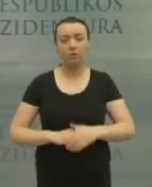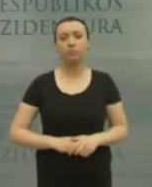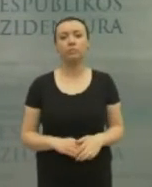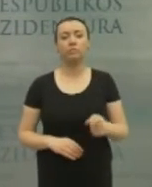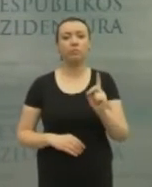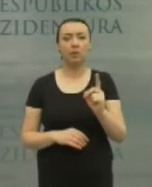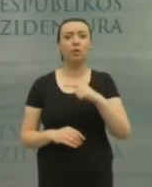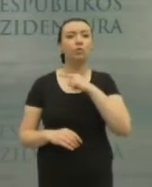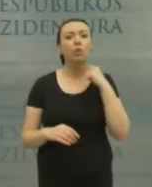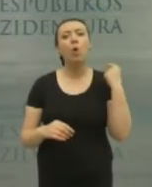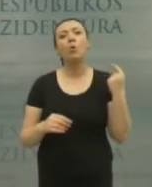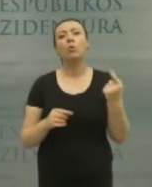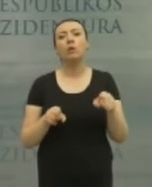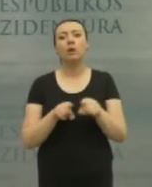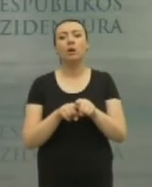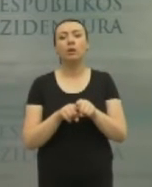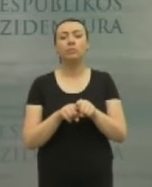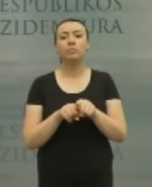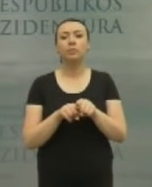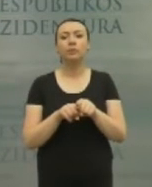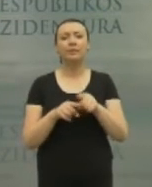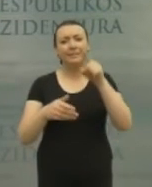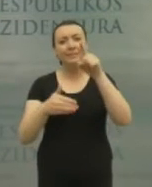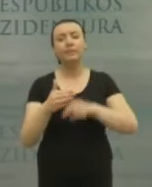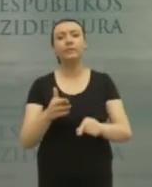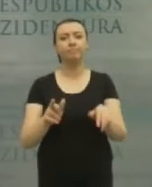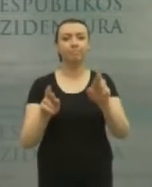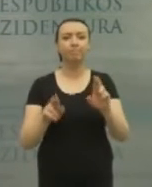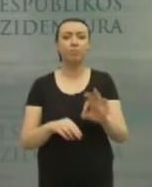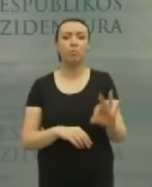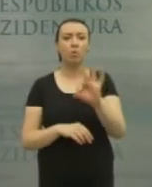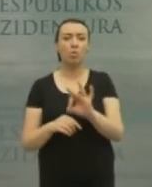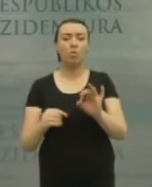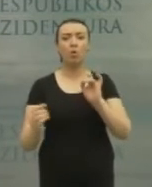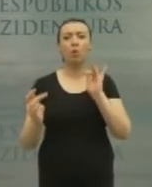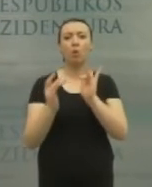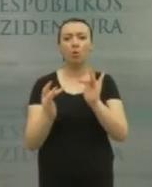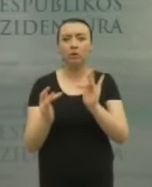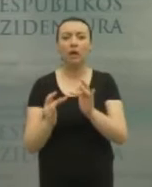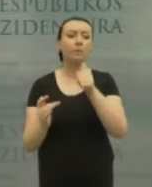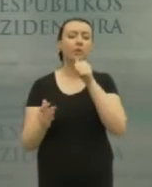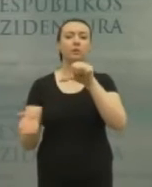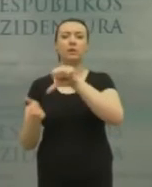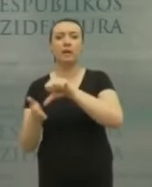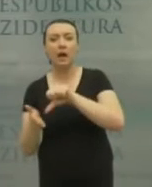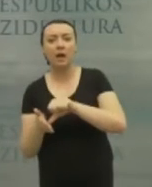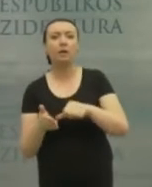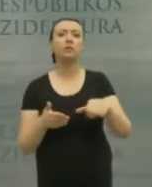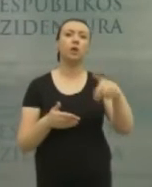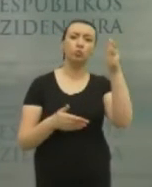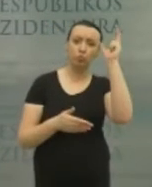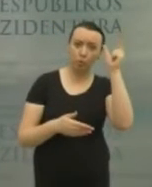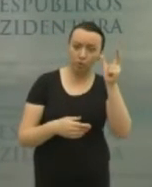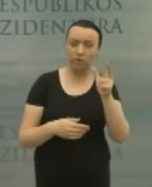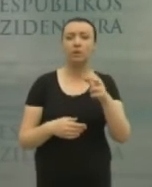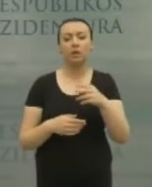tačiau daug lūkesčio ir daug svorio teikiame tiems kontaktams, ar tai būtų Irakas, ar tai būtų Turkija,